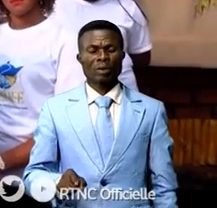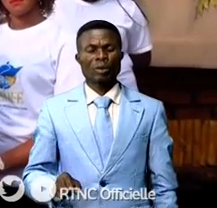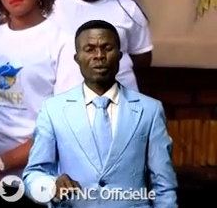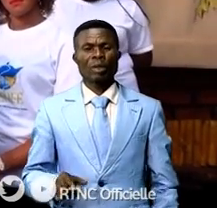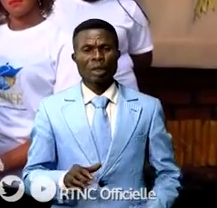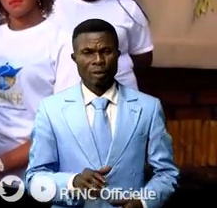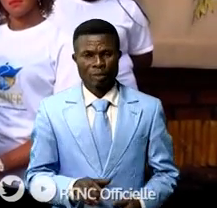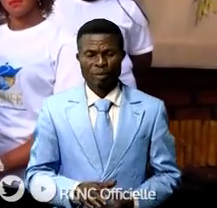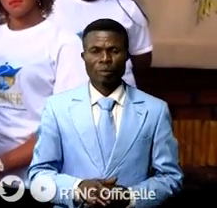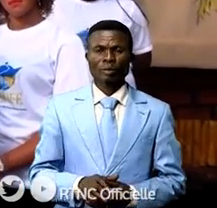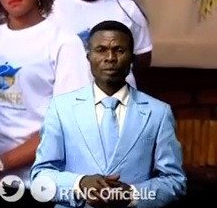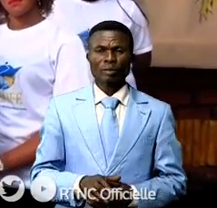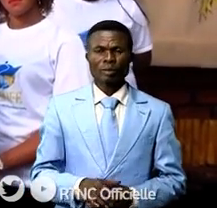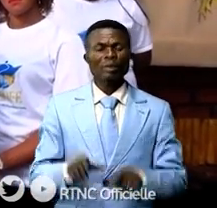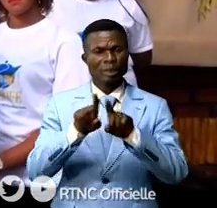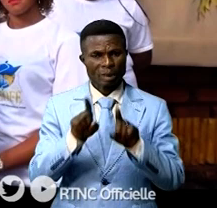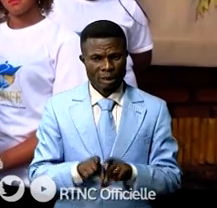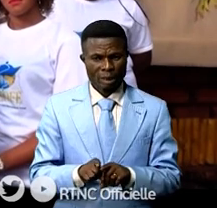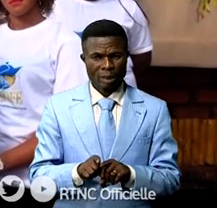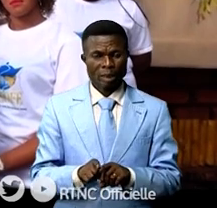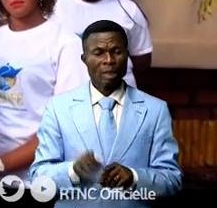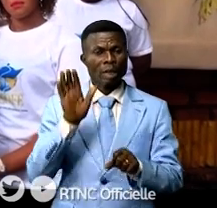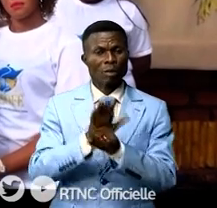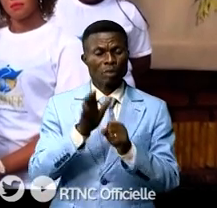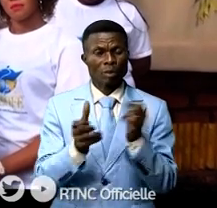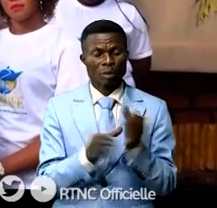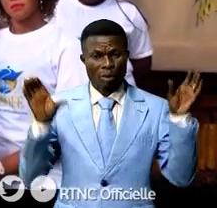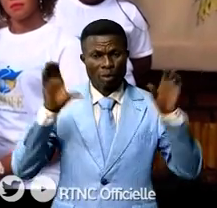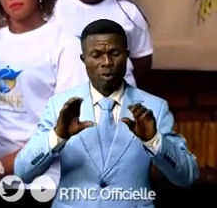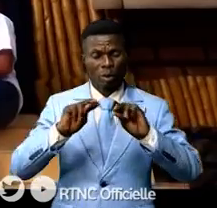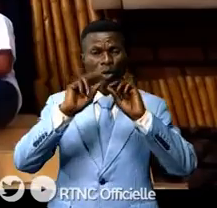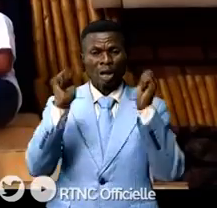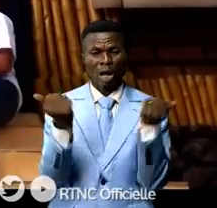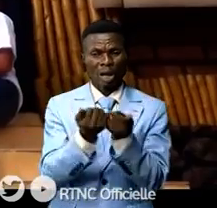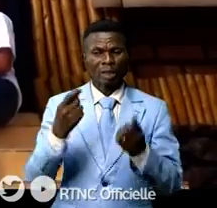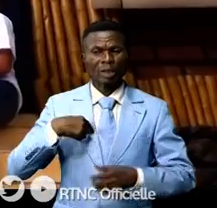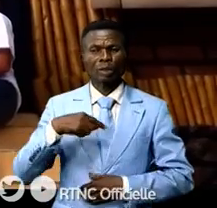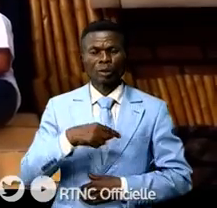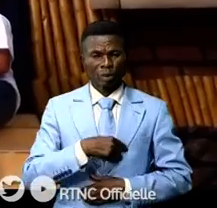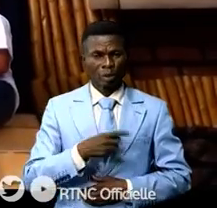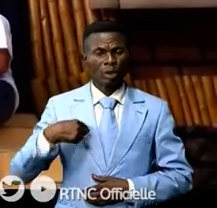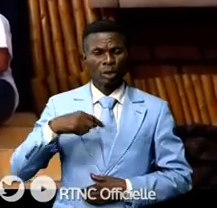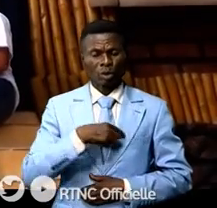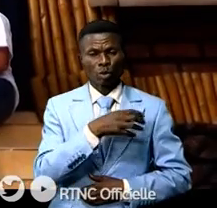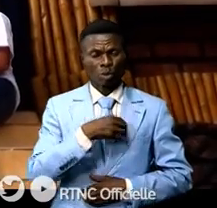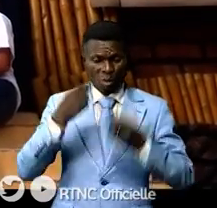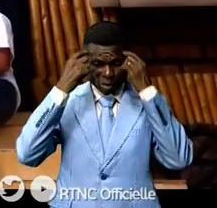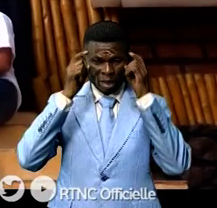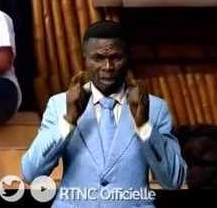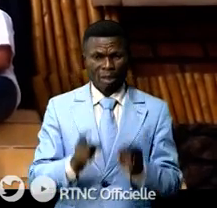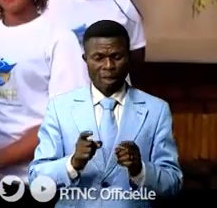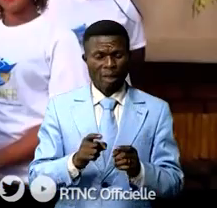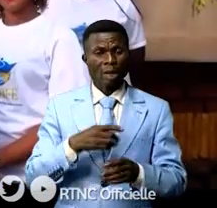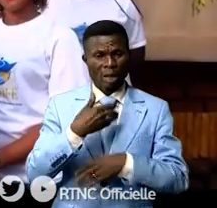Chilombo. Ainsi assemblés et rassemblés au sein de notre association nous sommes déterminés dans l